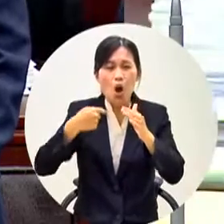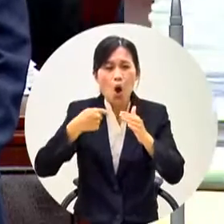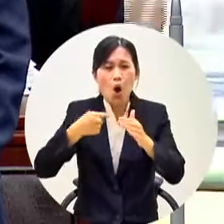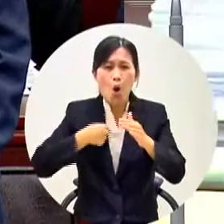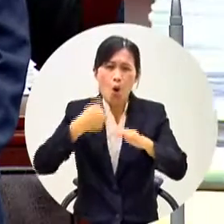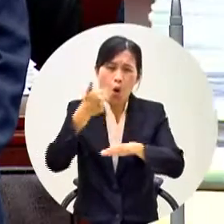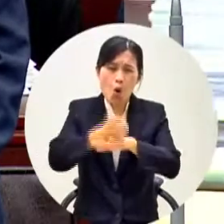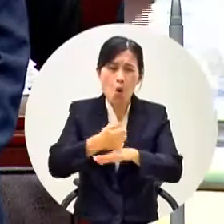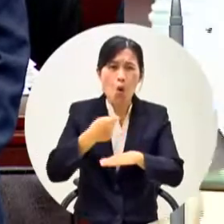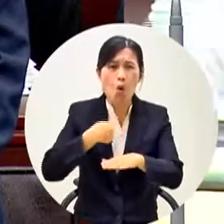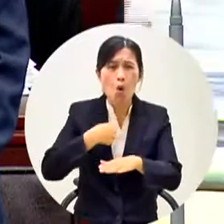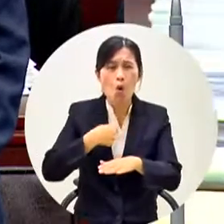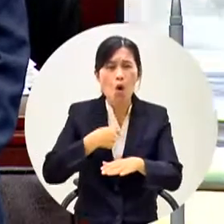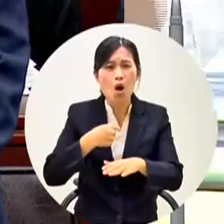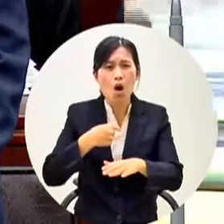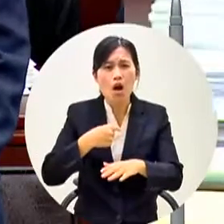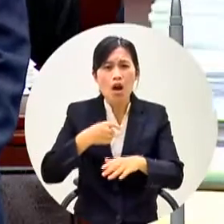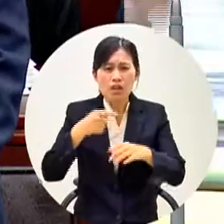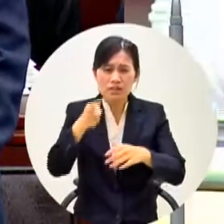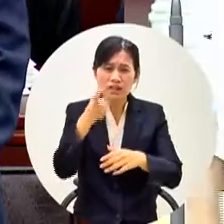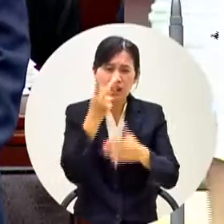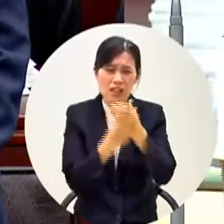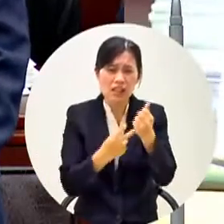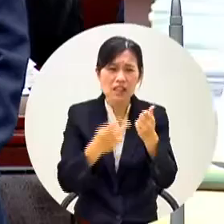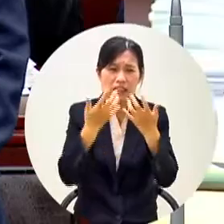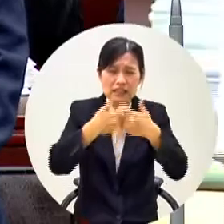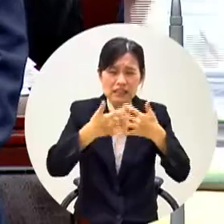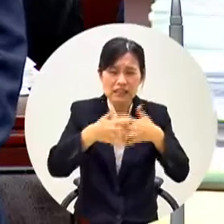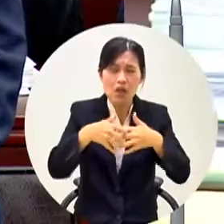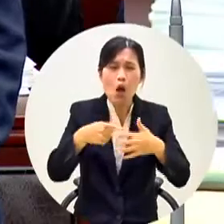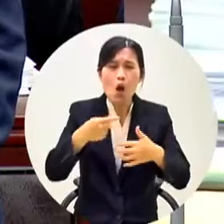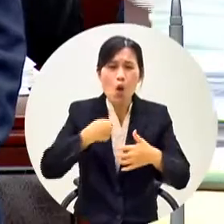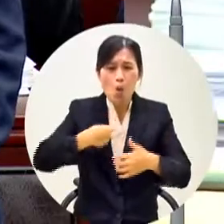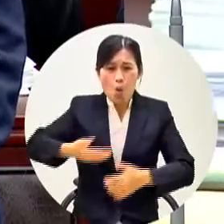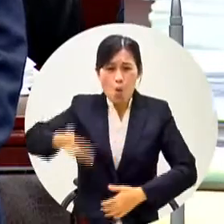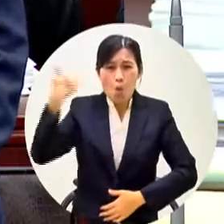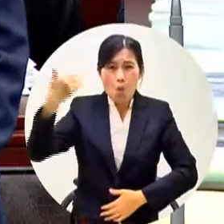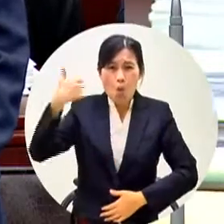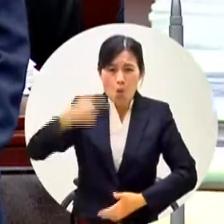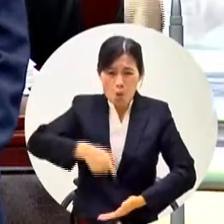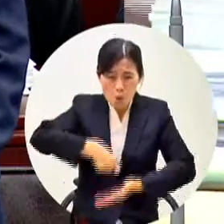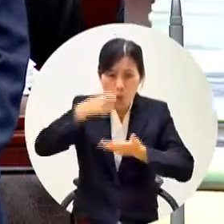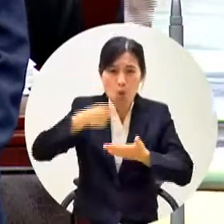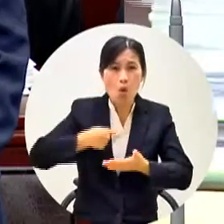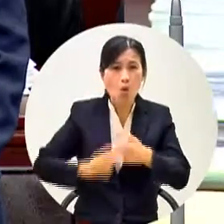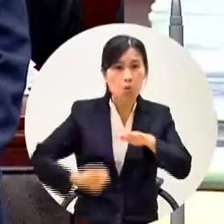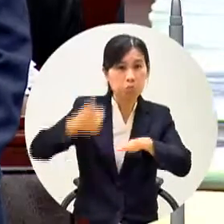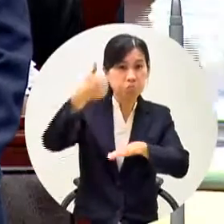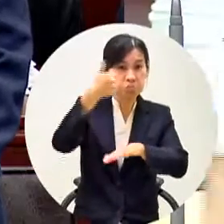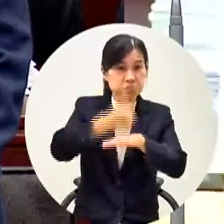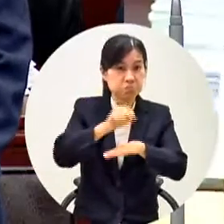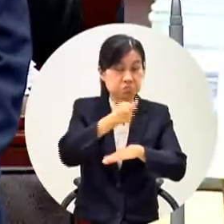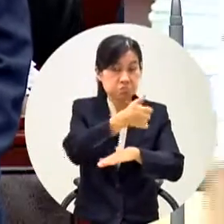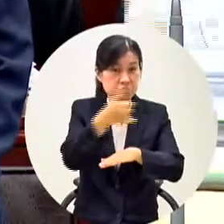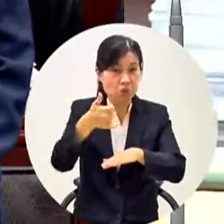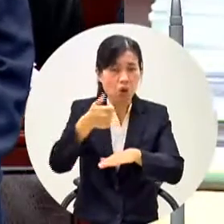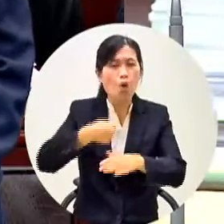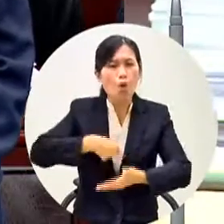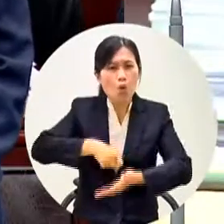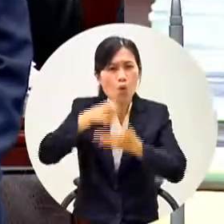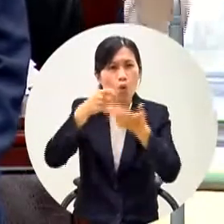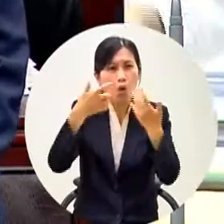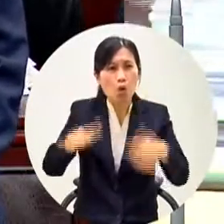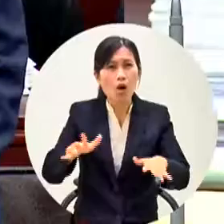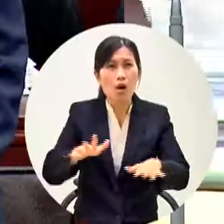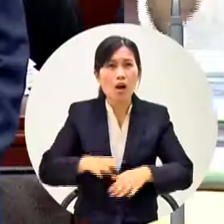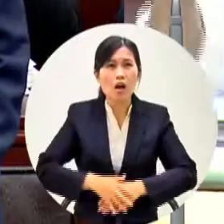支持我告訴你這個雙肌是李喬如罪載提出來的我在我上任議員在義思均就提出來了那很遺